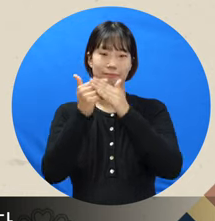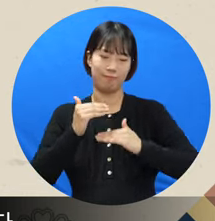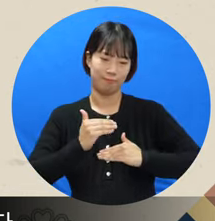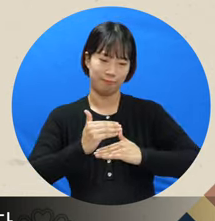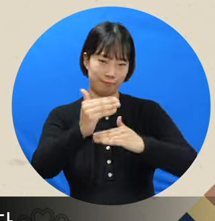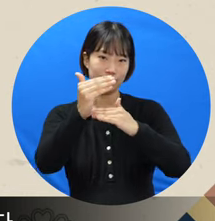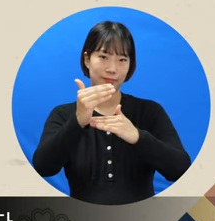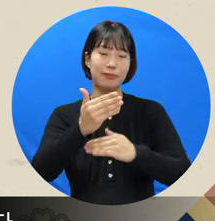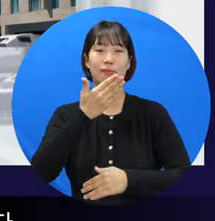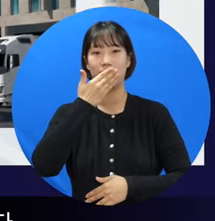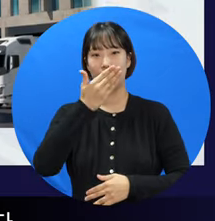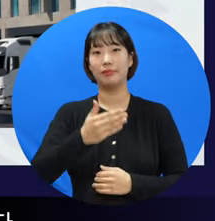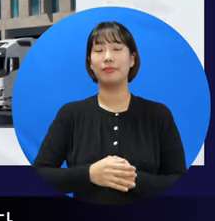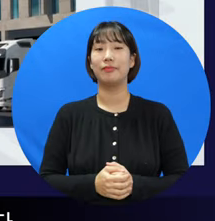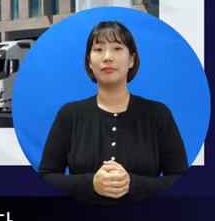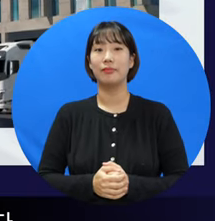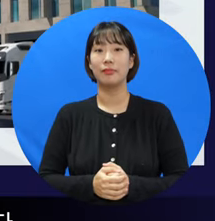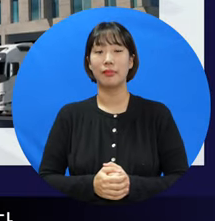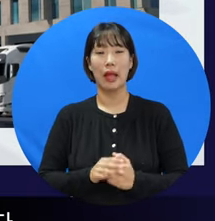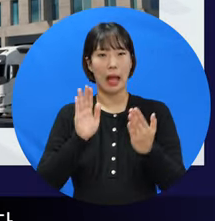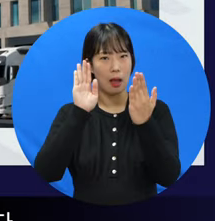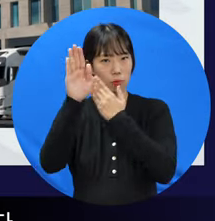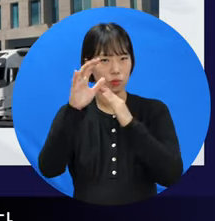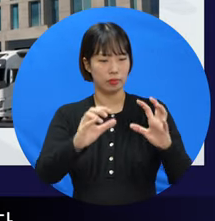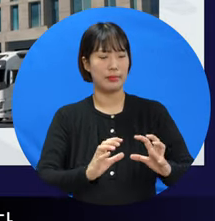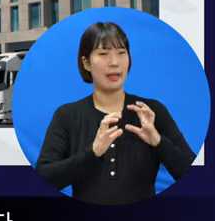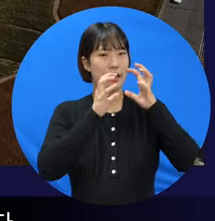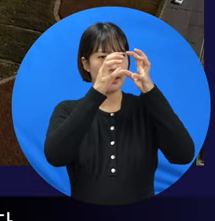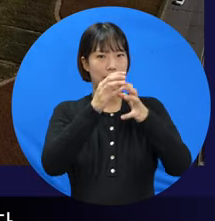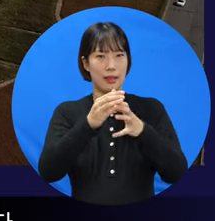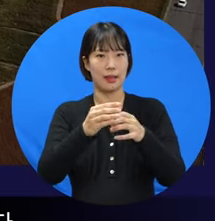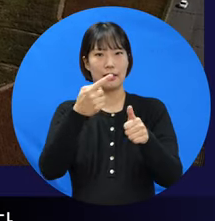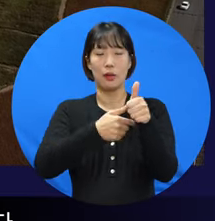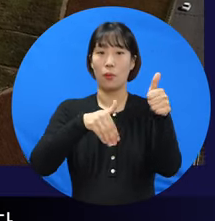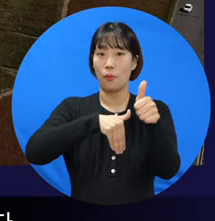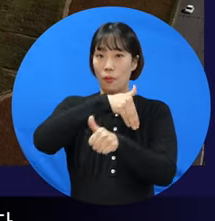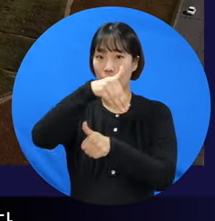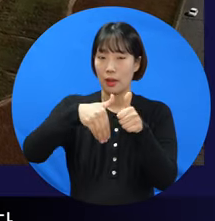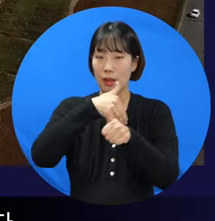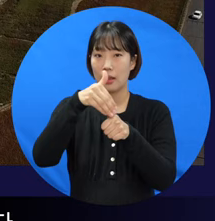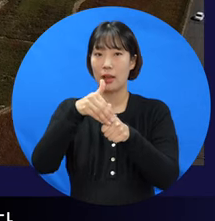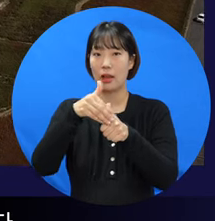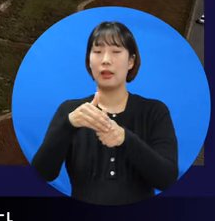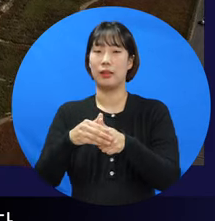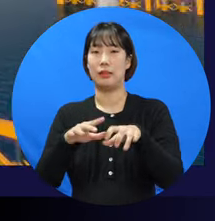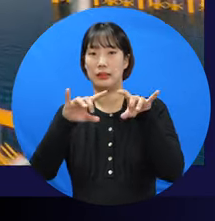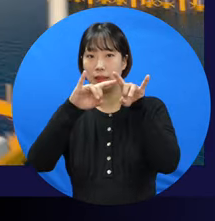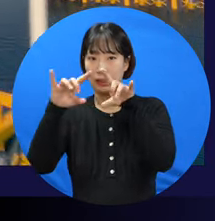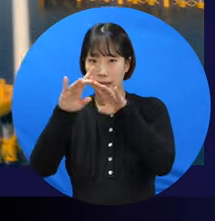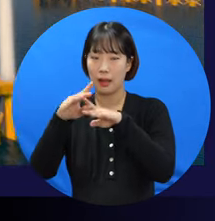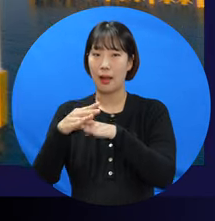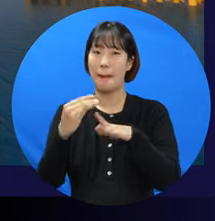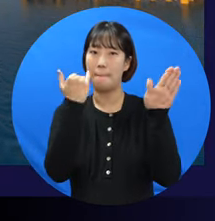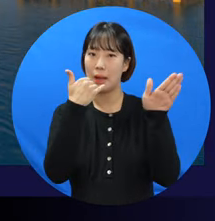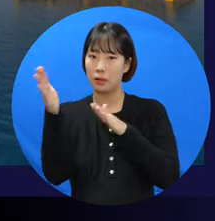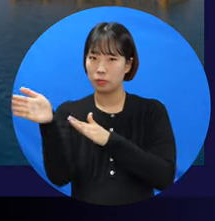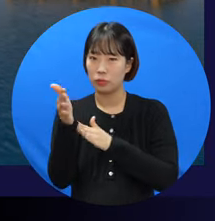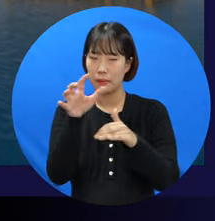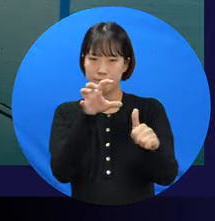나아가겠습니다. 앞으로 세계 친환경 선박산업 메카가 될 남항, 그리고